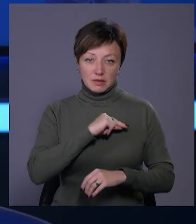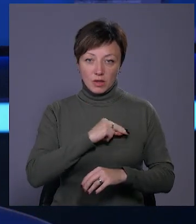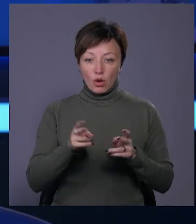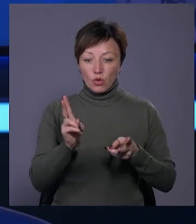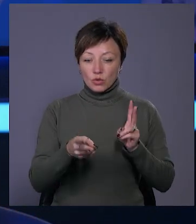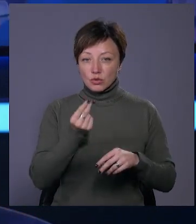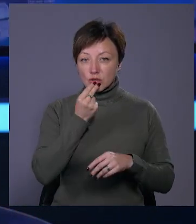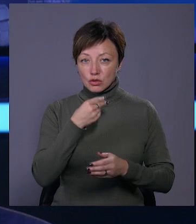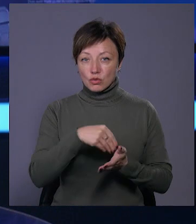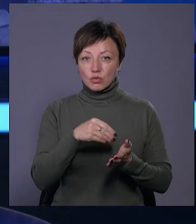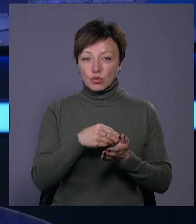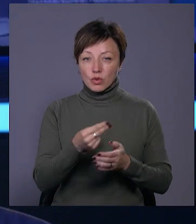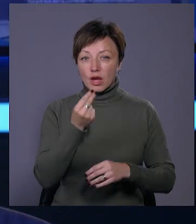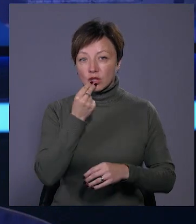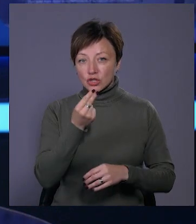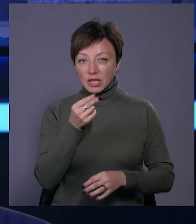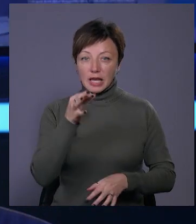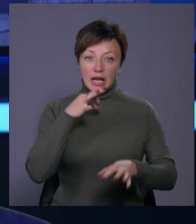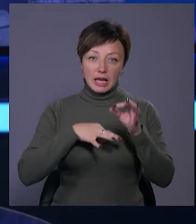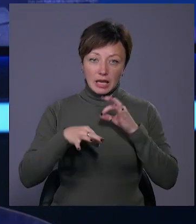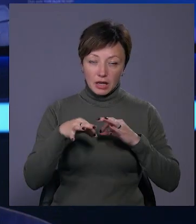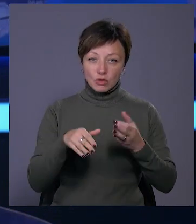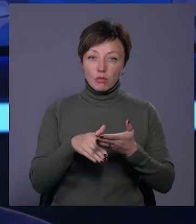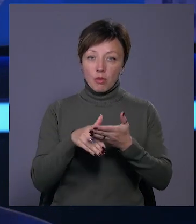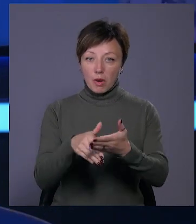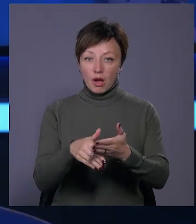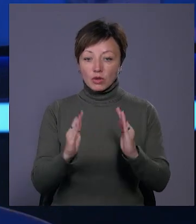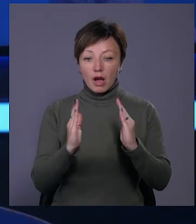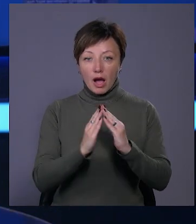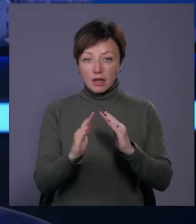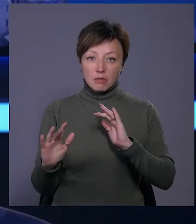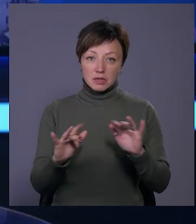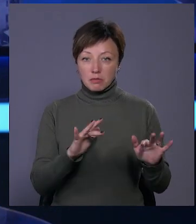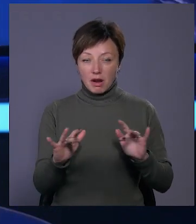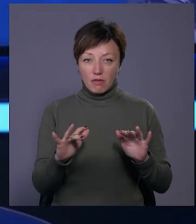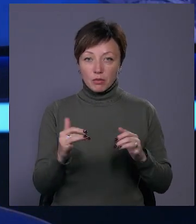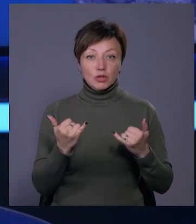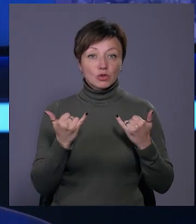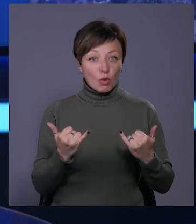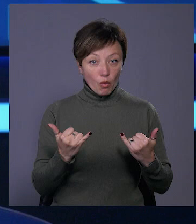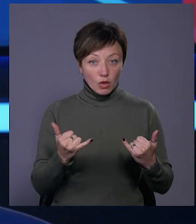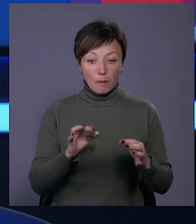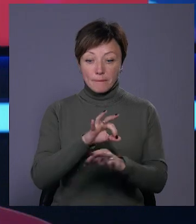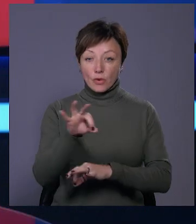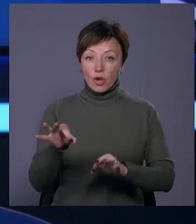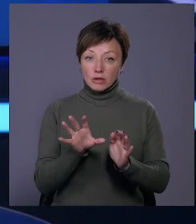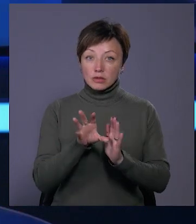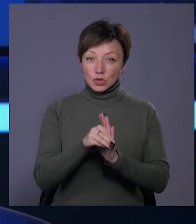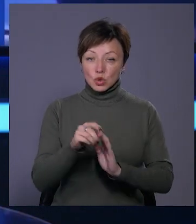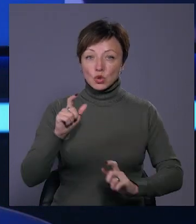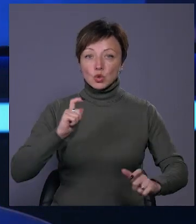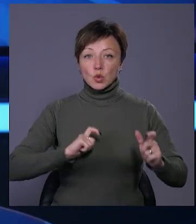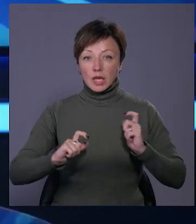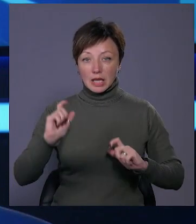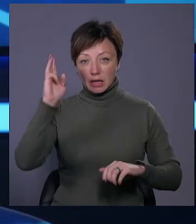їжу, купують харчі та ліки. Окрім того, допомагають і з хатніми справами. Сьогодні до проєкту долучилися студенти